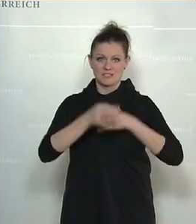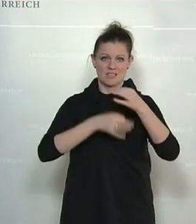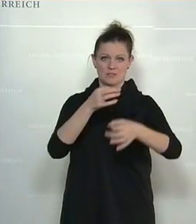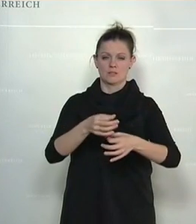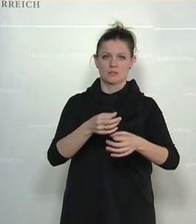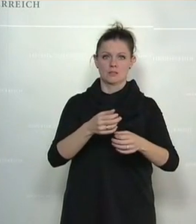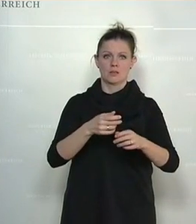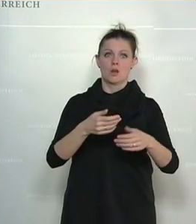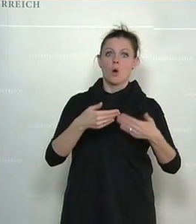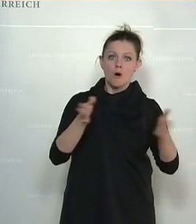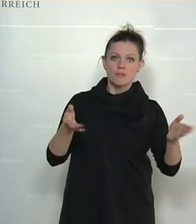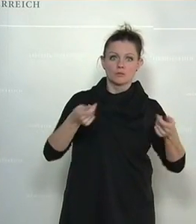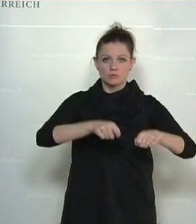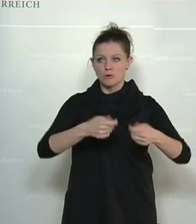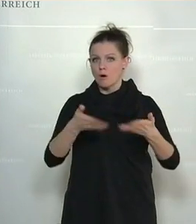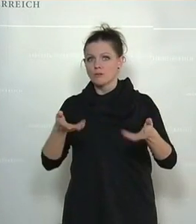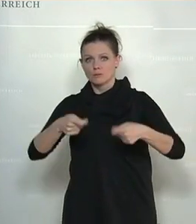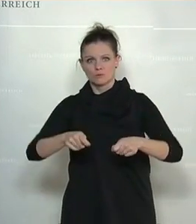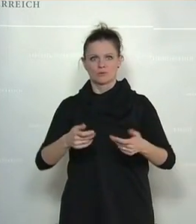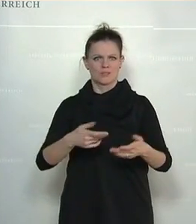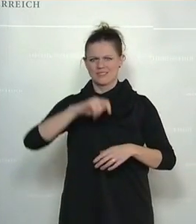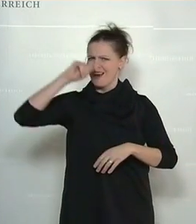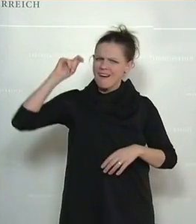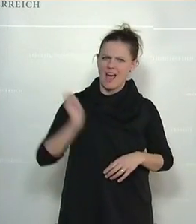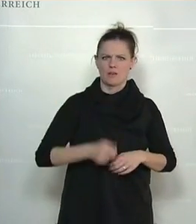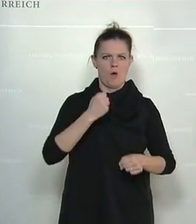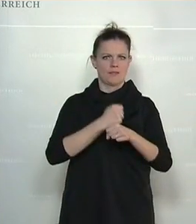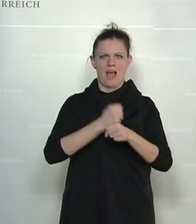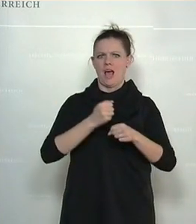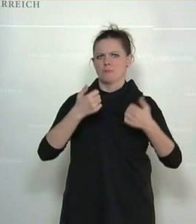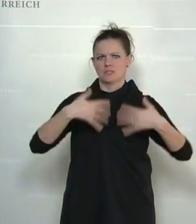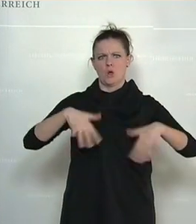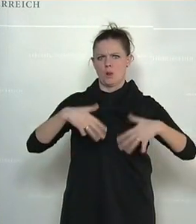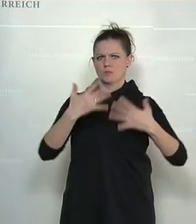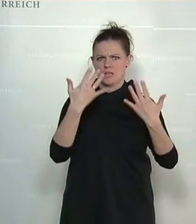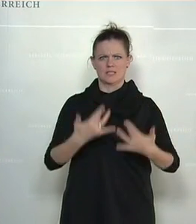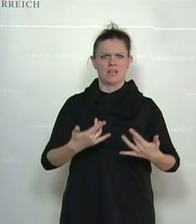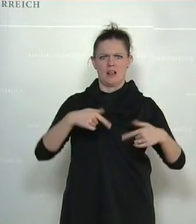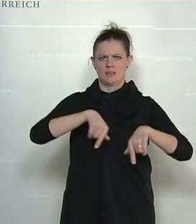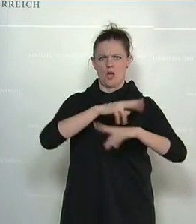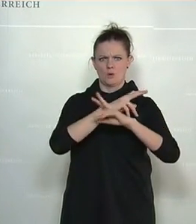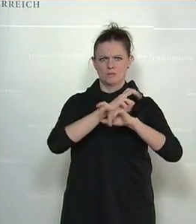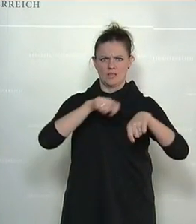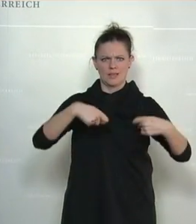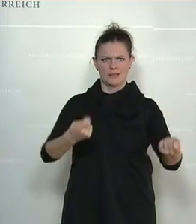aufsperren und zusperren letztendlich dazu geführt hat, dass wir jetzt eine Rekordarbeitslosigkeit in Österreich haben.